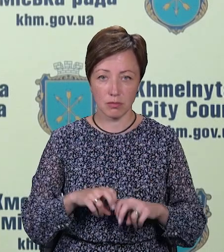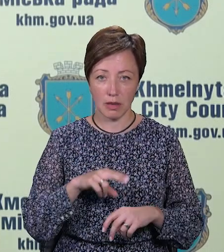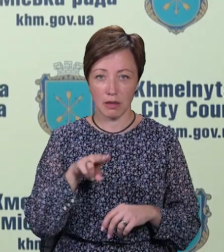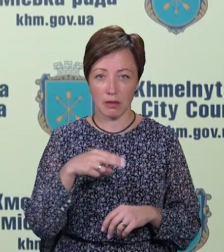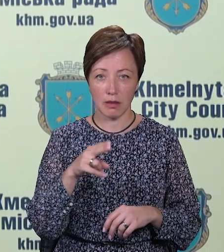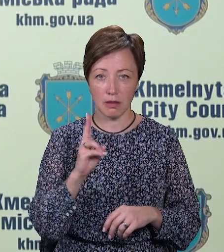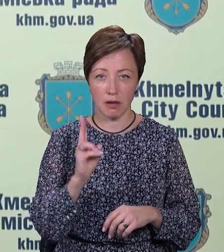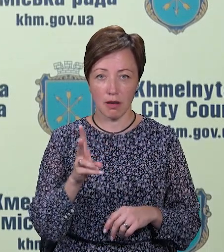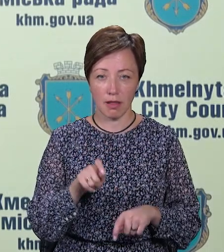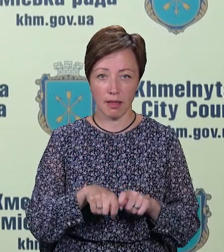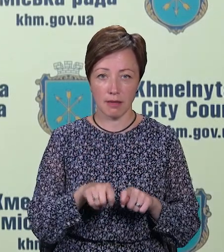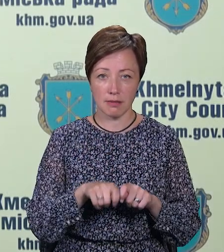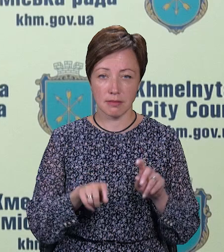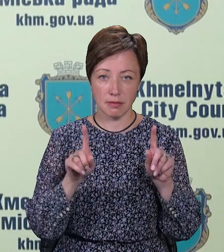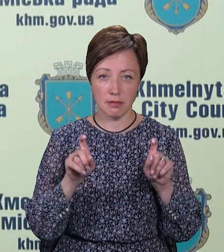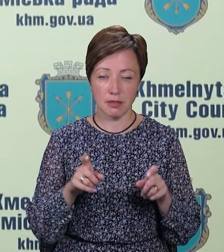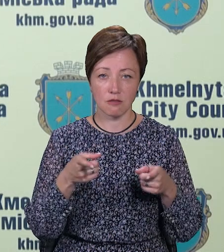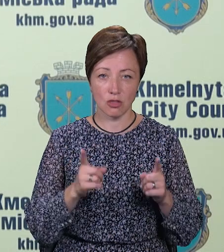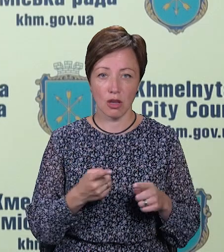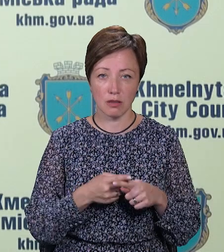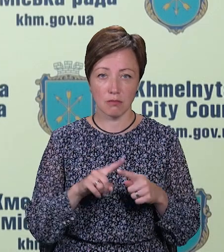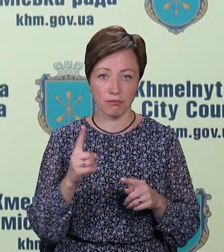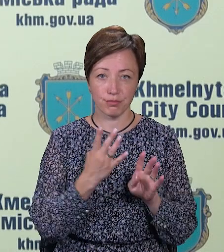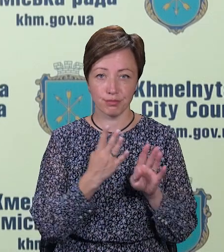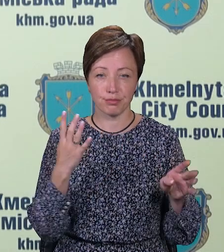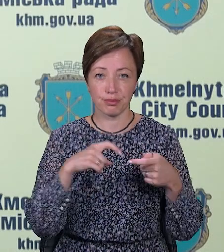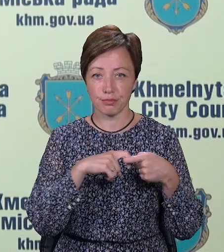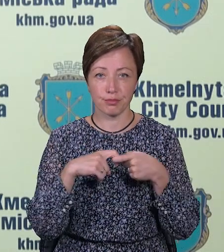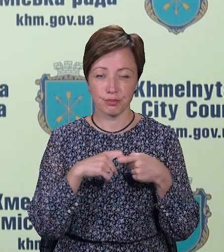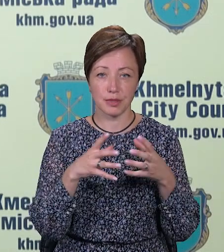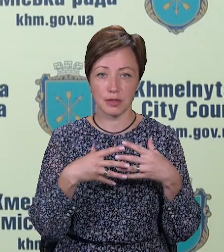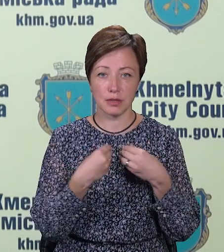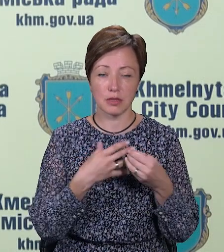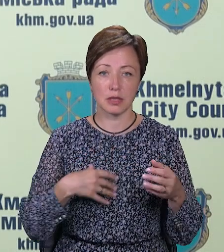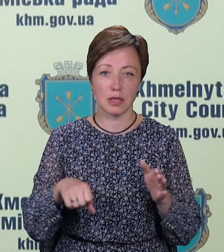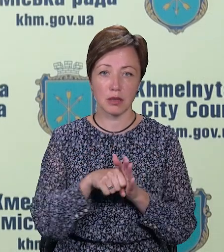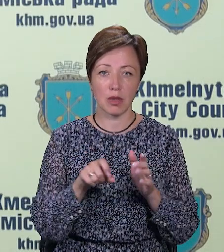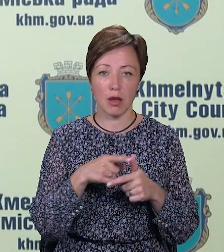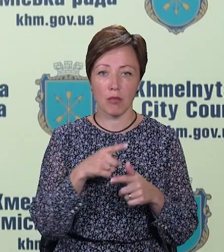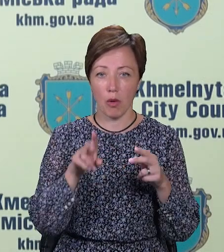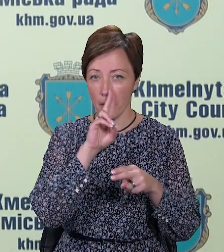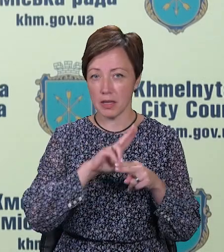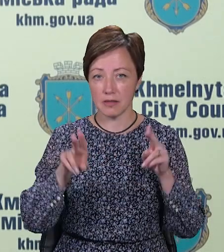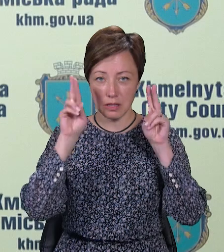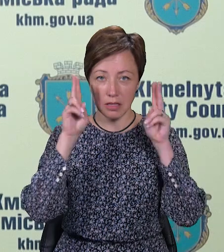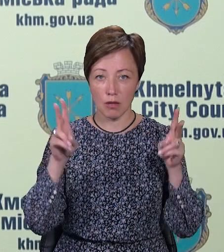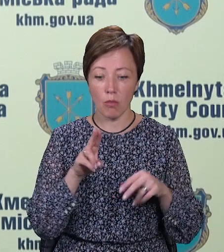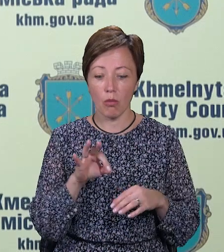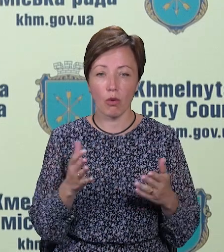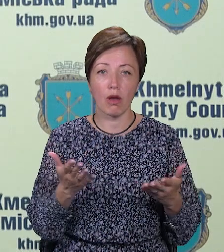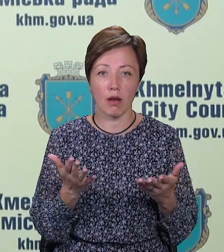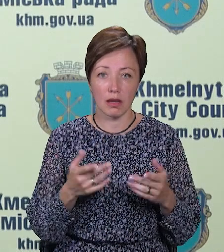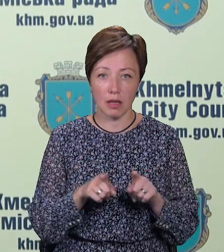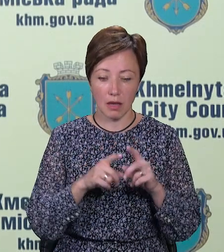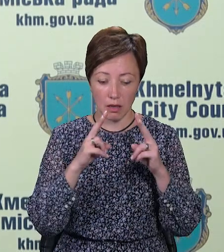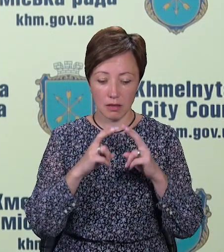ДНК-тестами. Звичайно, що це в першу чергу стосується родин загиблих або безвісти зниклих, по яких такі